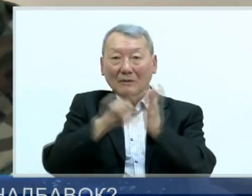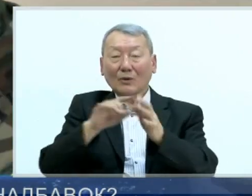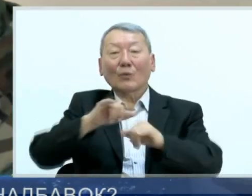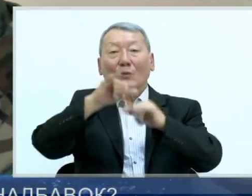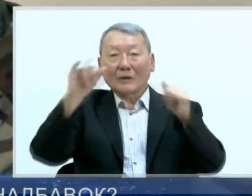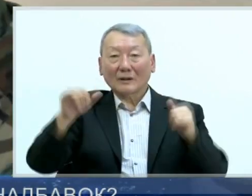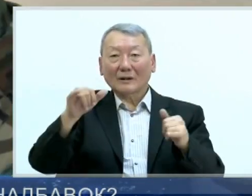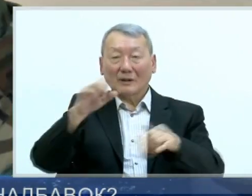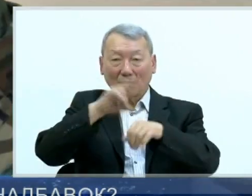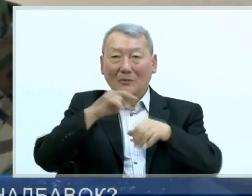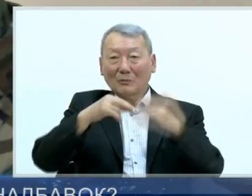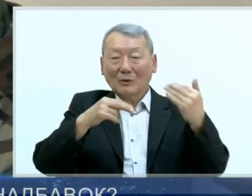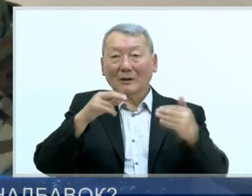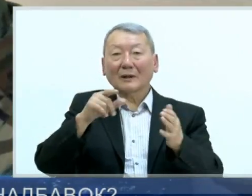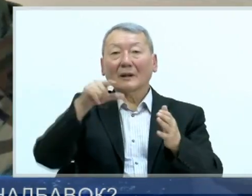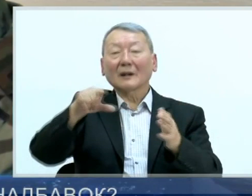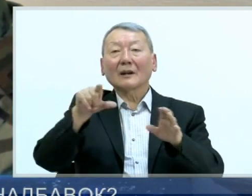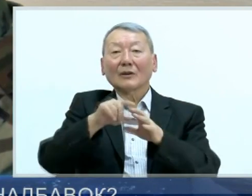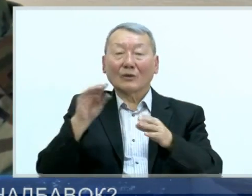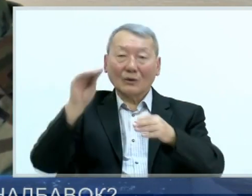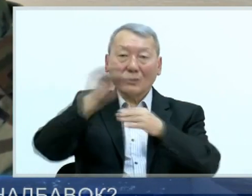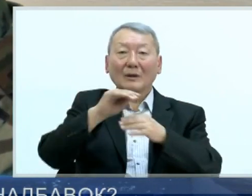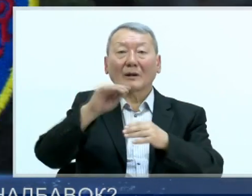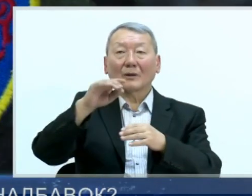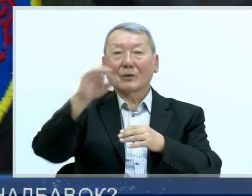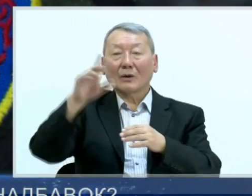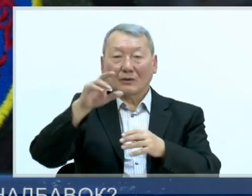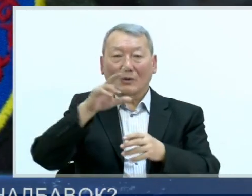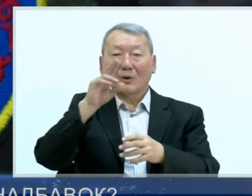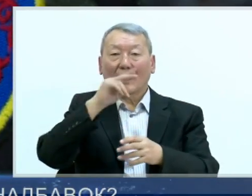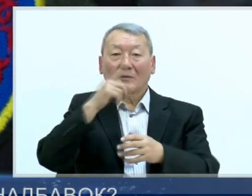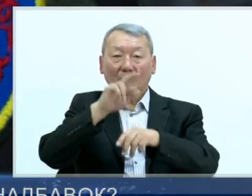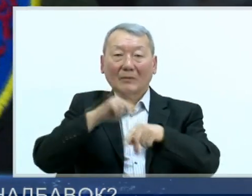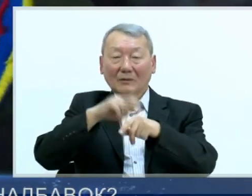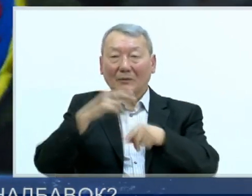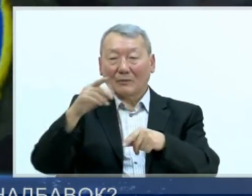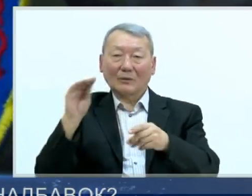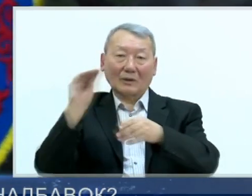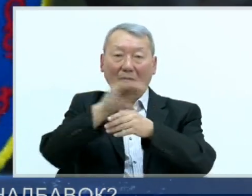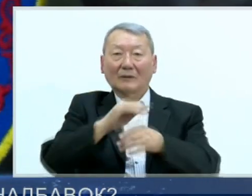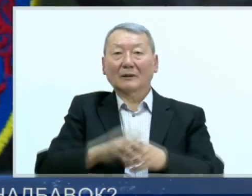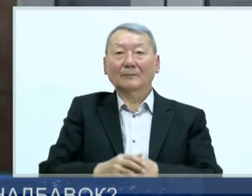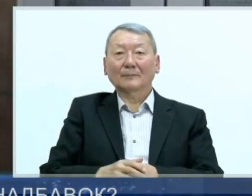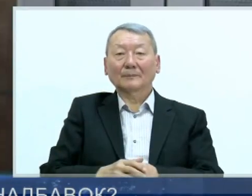увеличена. Позже также была начислена надбавка за особые заслуги перед государством.